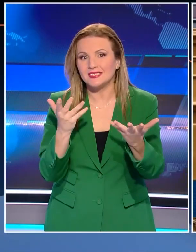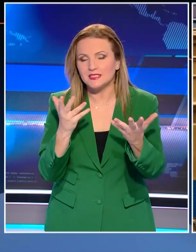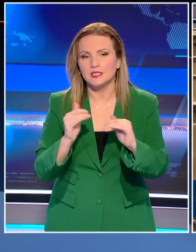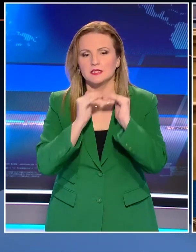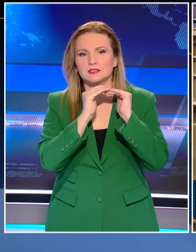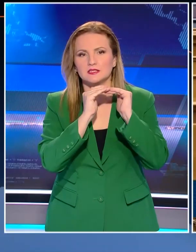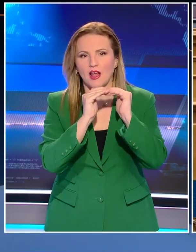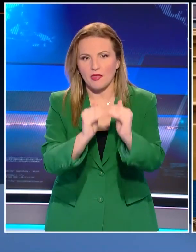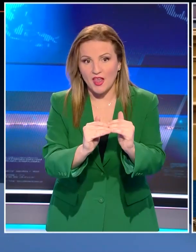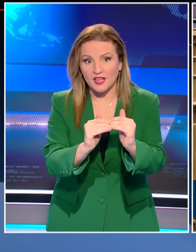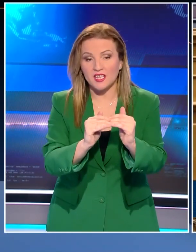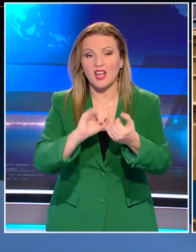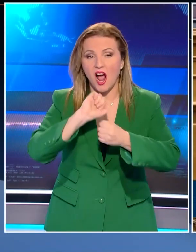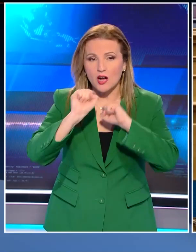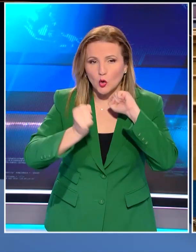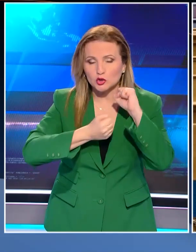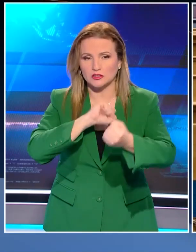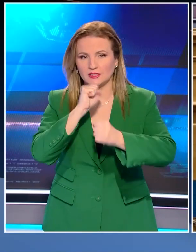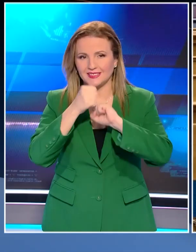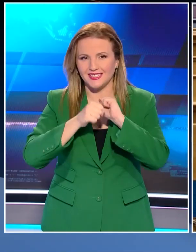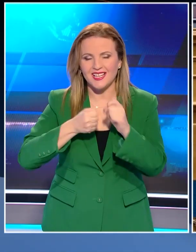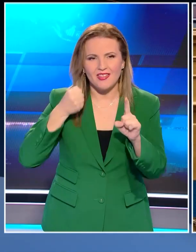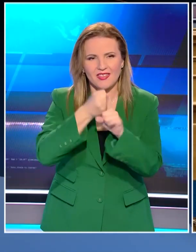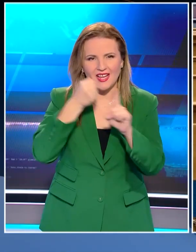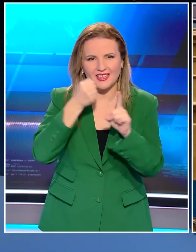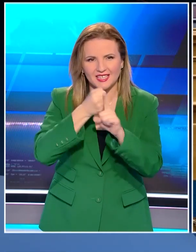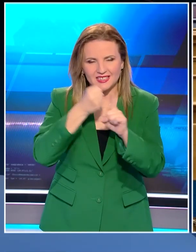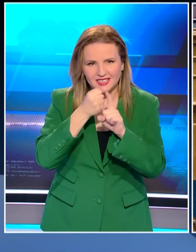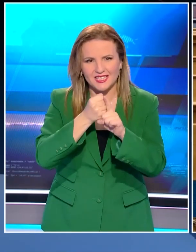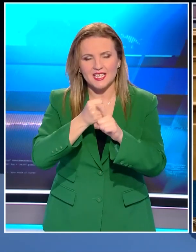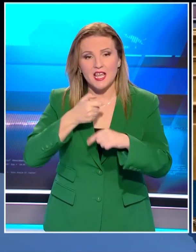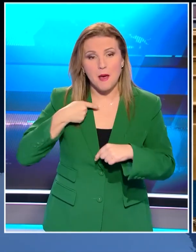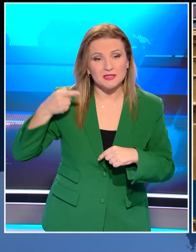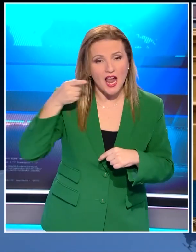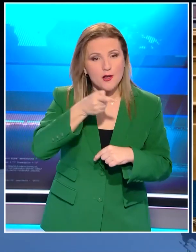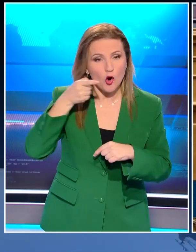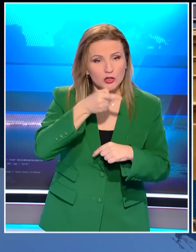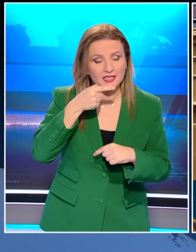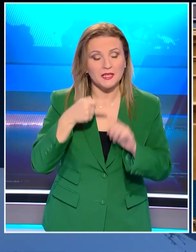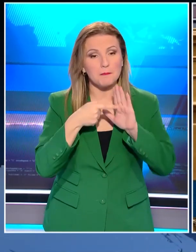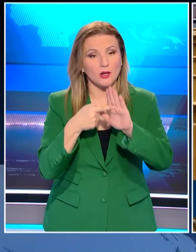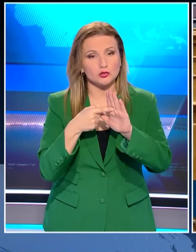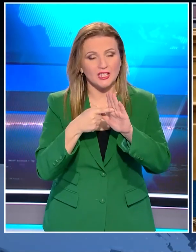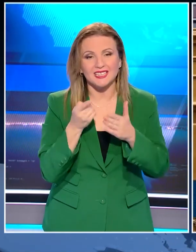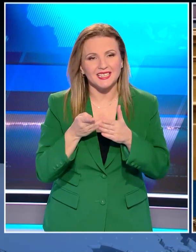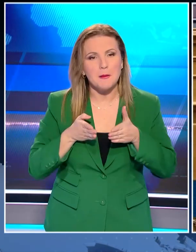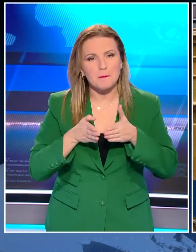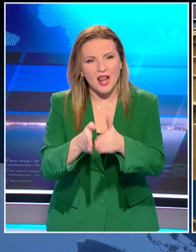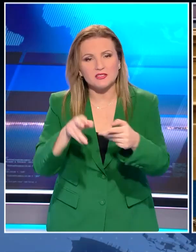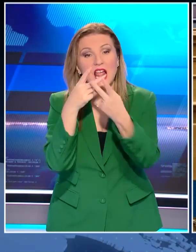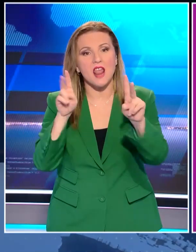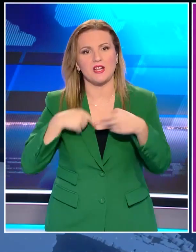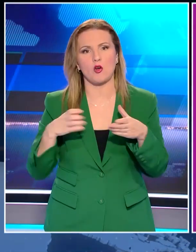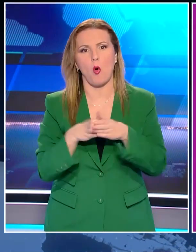σταθερή, διαρκής, αγωνιστική, διεκδικητική, ενοχλητική παρουσία της πλεύσης ελευθερίας. Σας